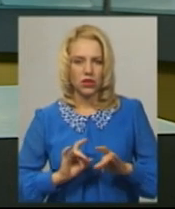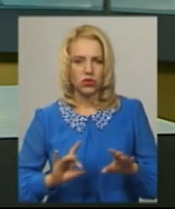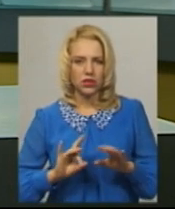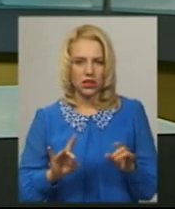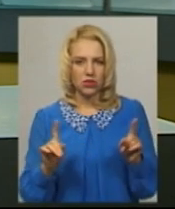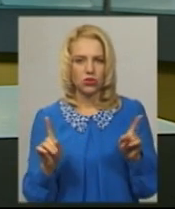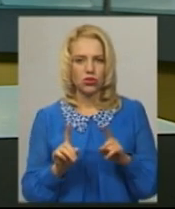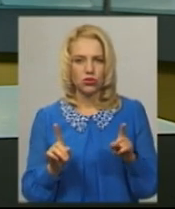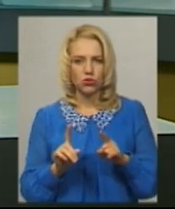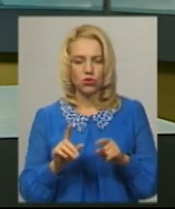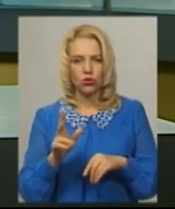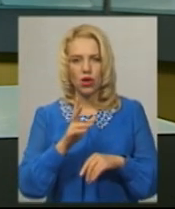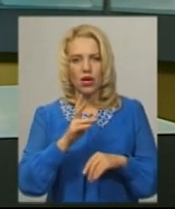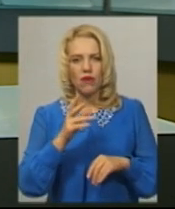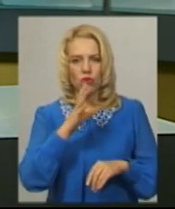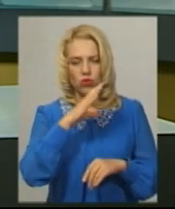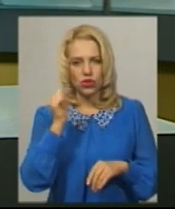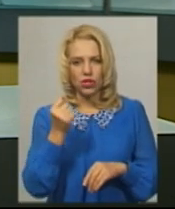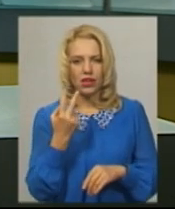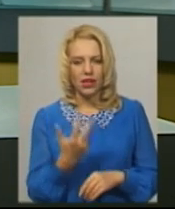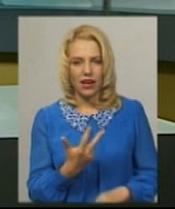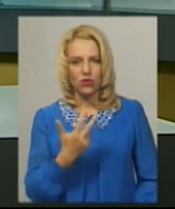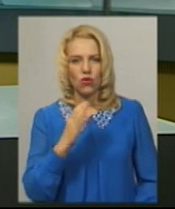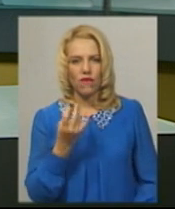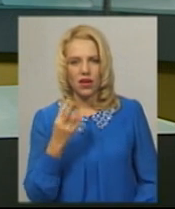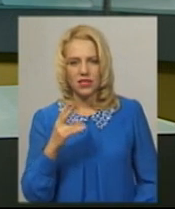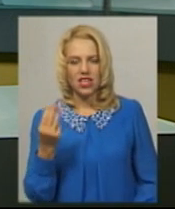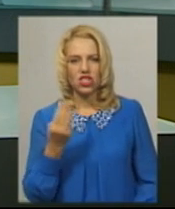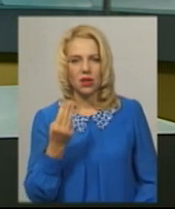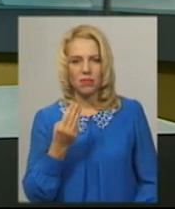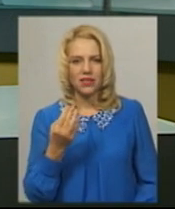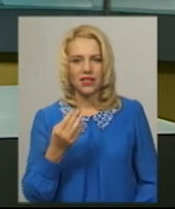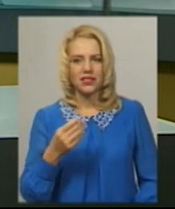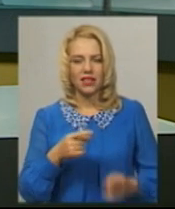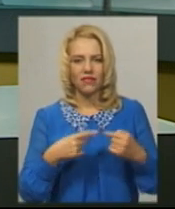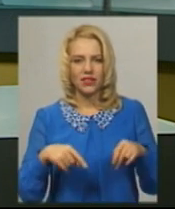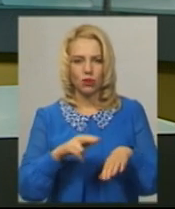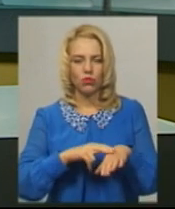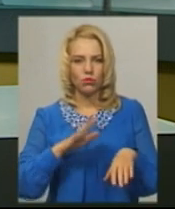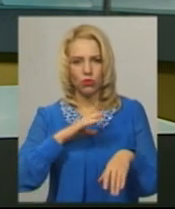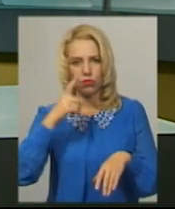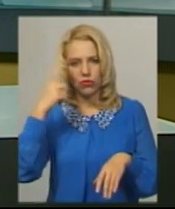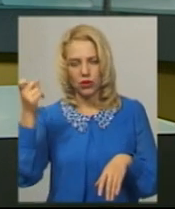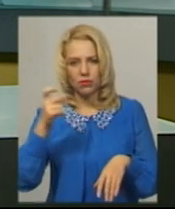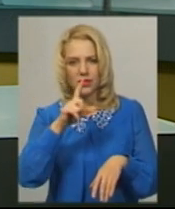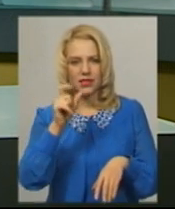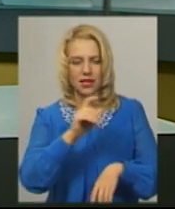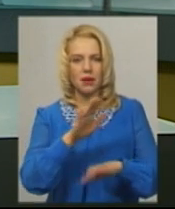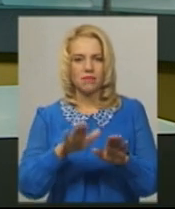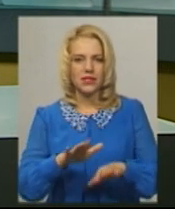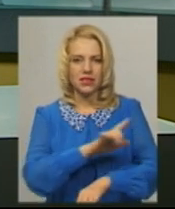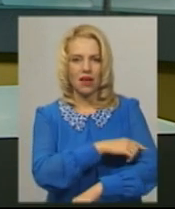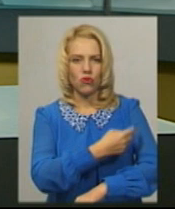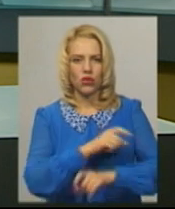Глега розповіла, Вночі 3 вересня до Шепетівського відділу поліції надійшло повідомлення з місцевої лікарні, що до них близько третьої